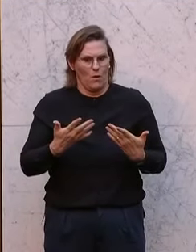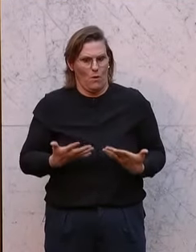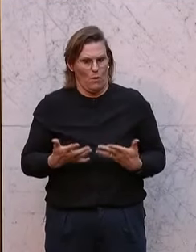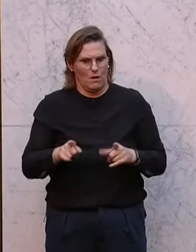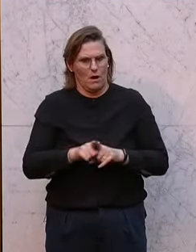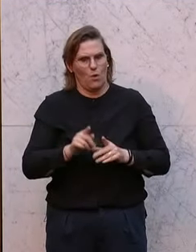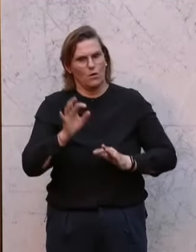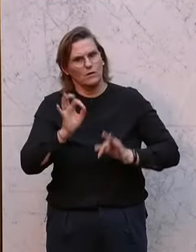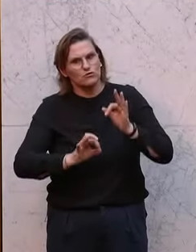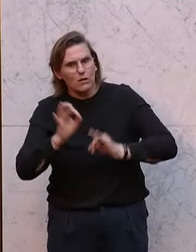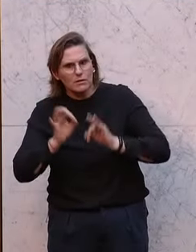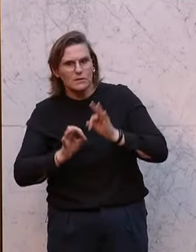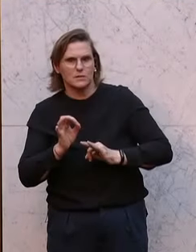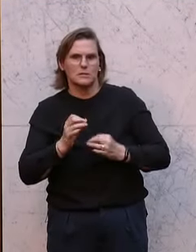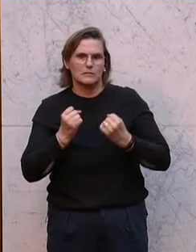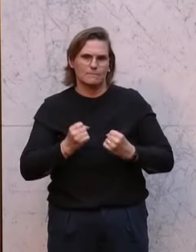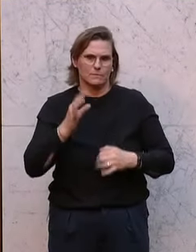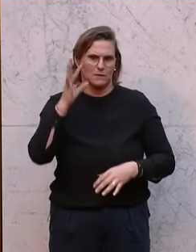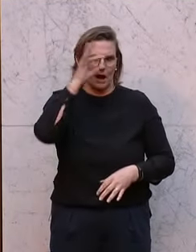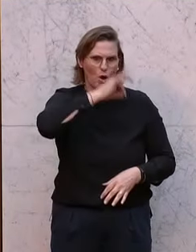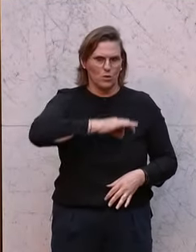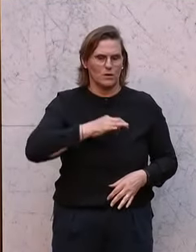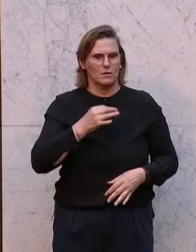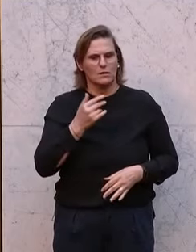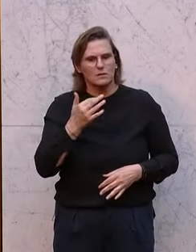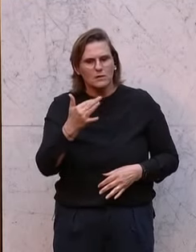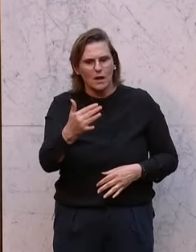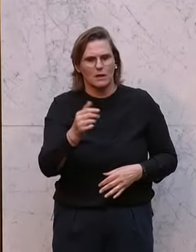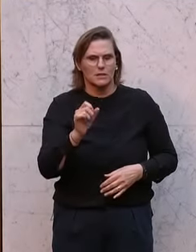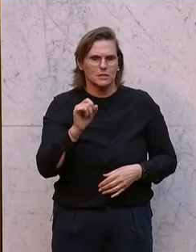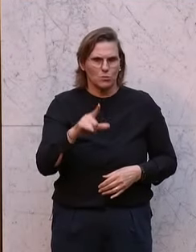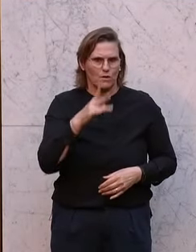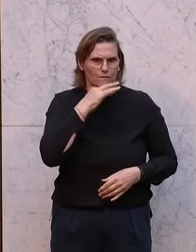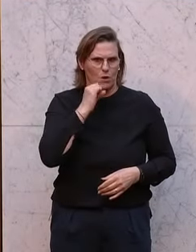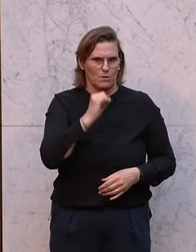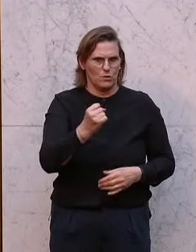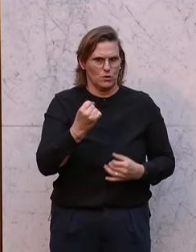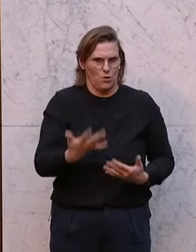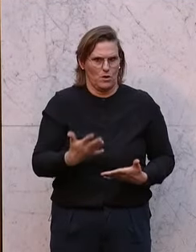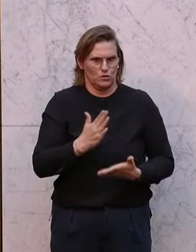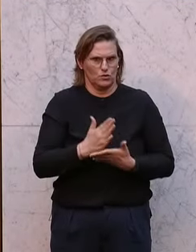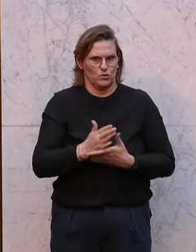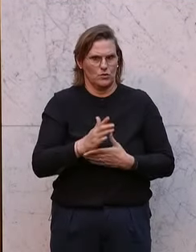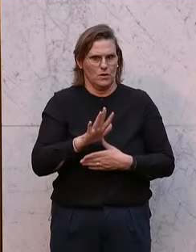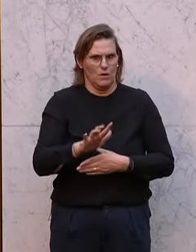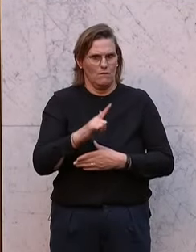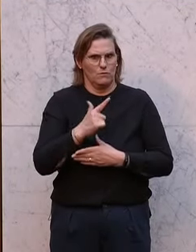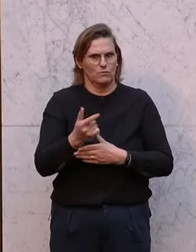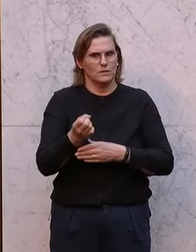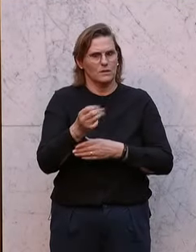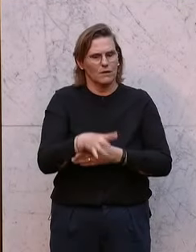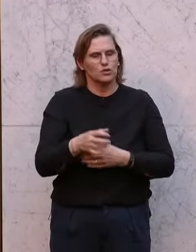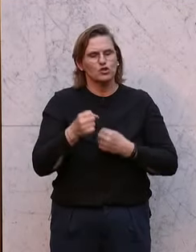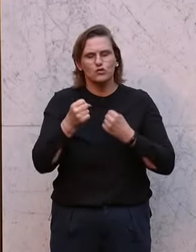Statistik bis dato wieder traurig. Je nach Zählweise, aber eigentlich sind es zwölf Frauenmorde heuer und 25 Fälle schwerer Gewalt an Frauen.